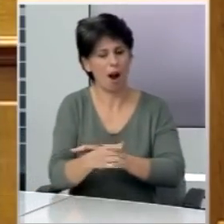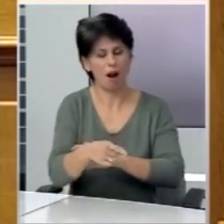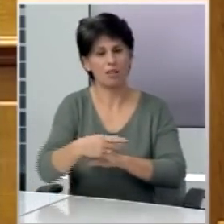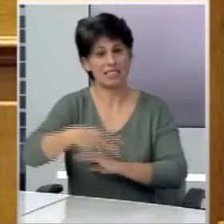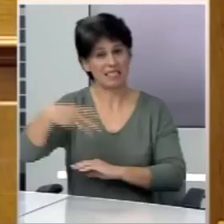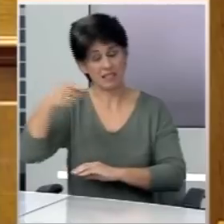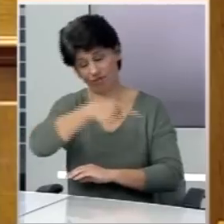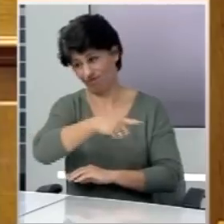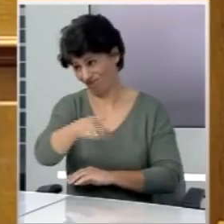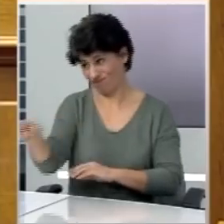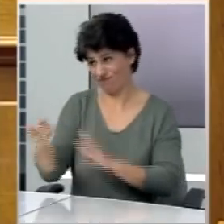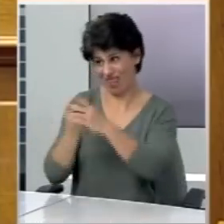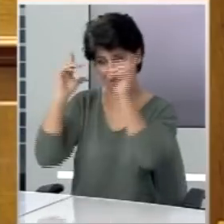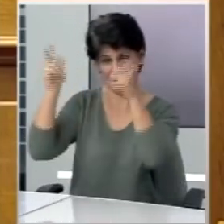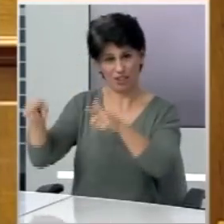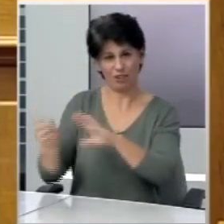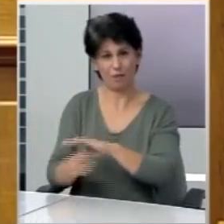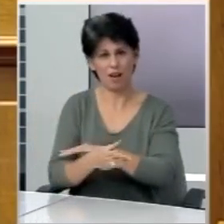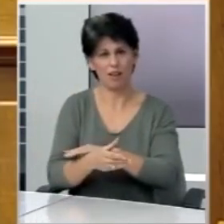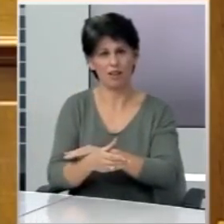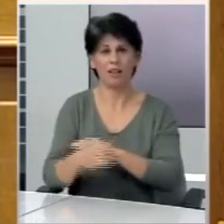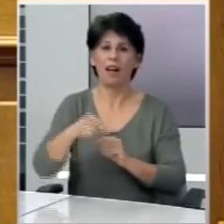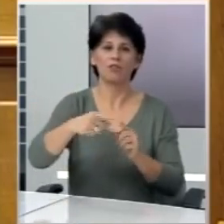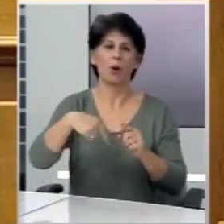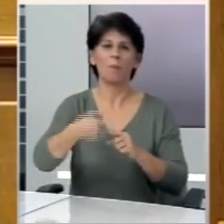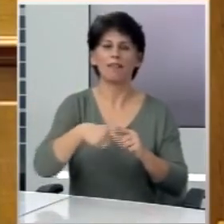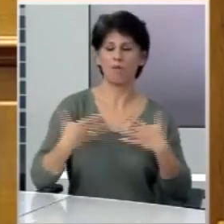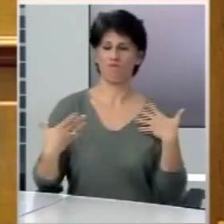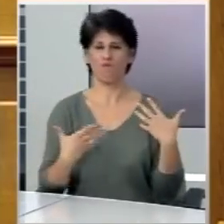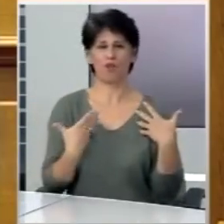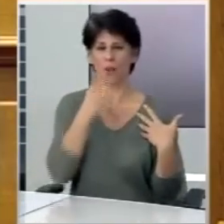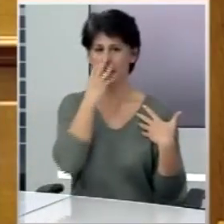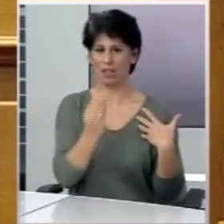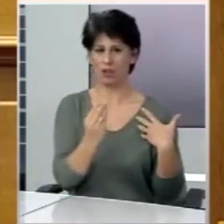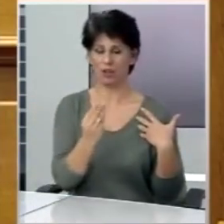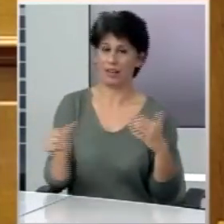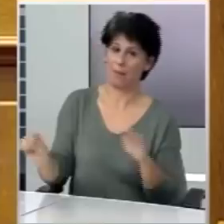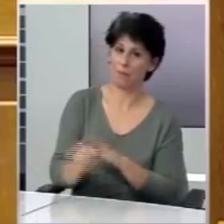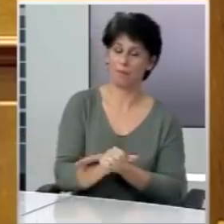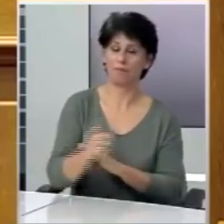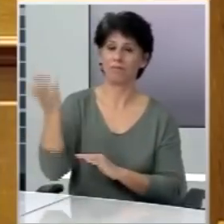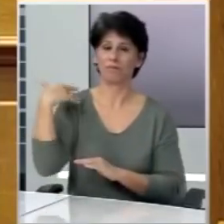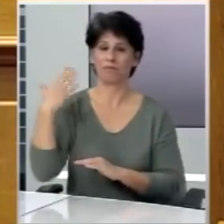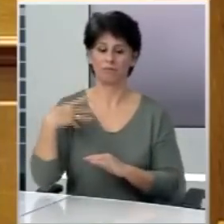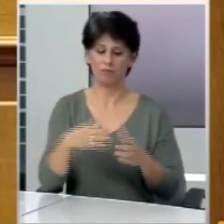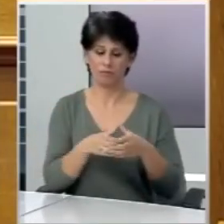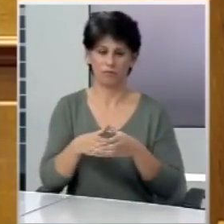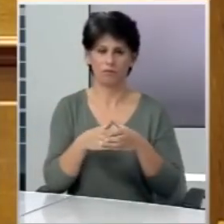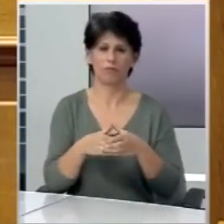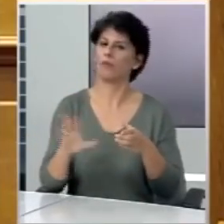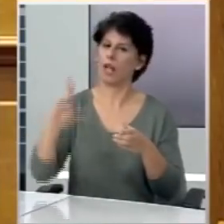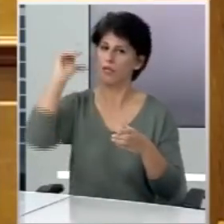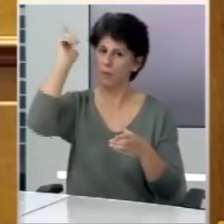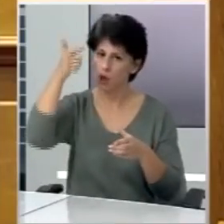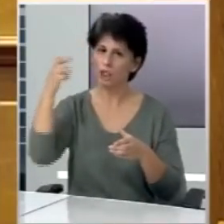εσείς της Νέας Δημοκρατίας, που είναι πλέον το μεταμοντέρνο Πασόκ, να επαναφέρει τα αλίστου μνήμη σχήματα περί